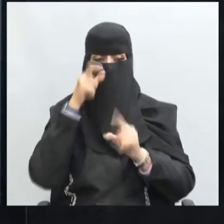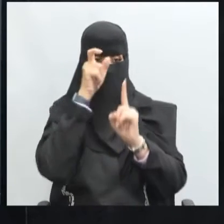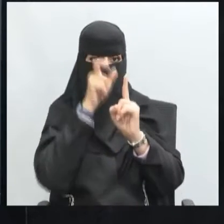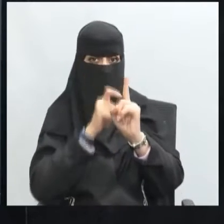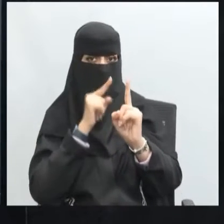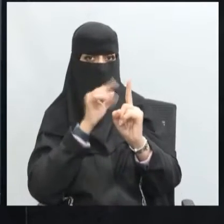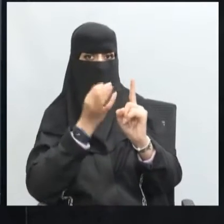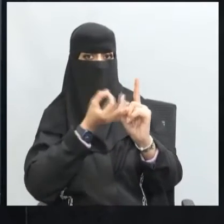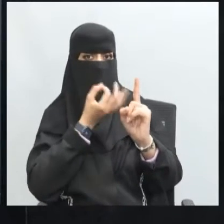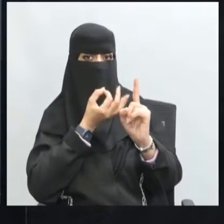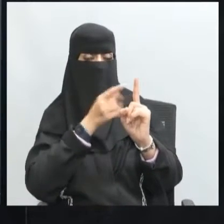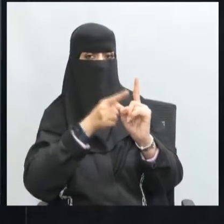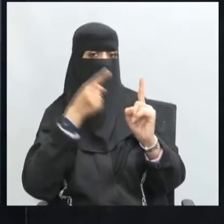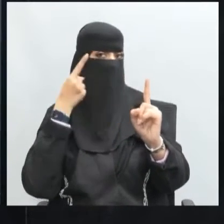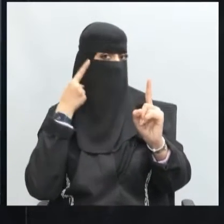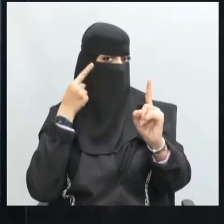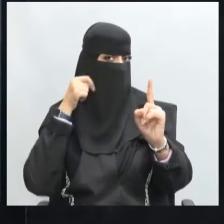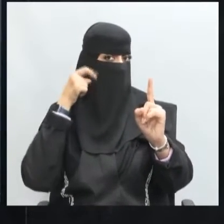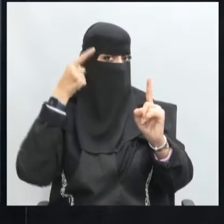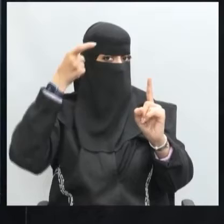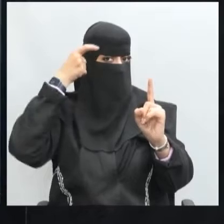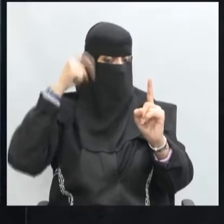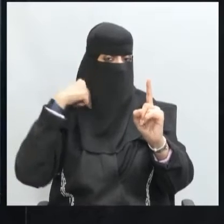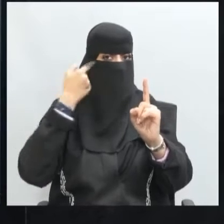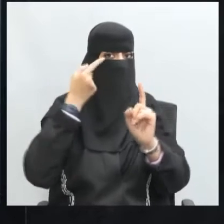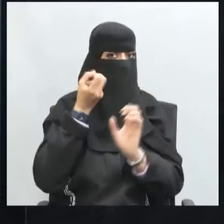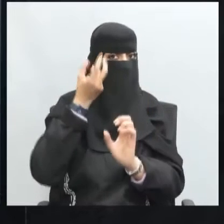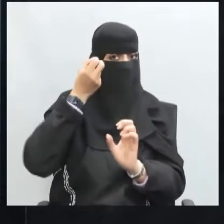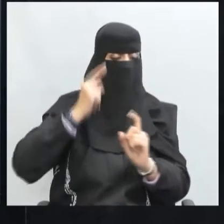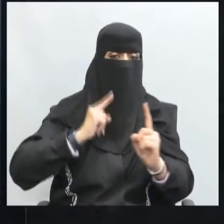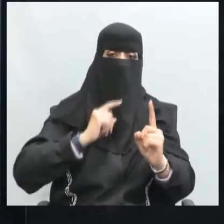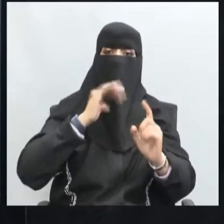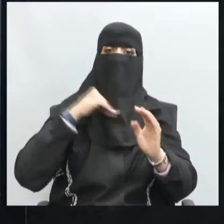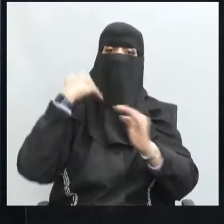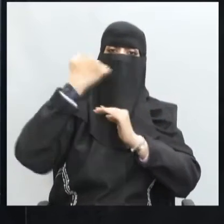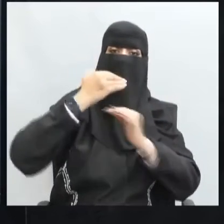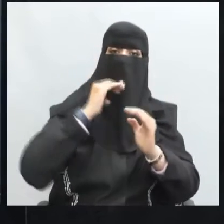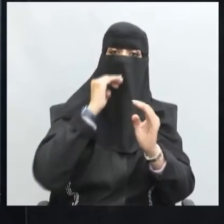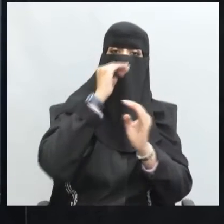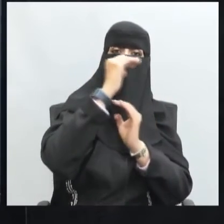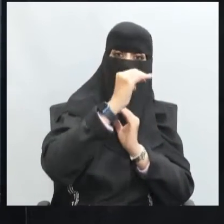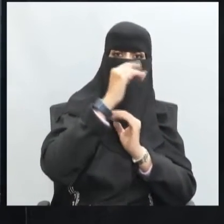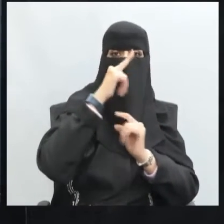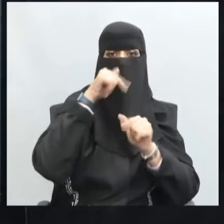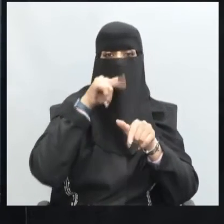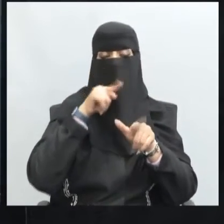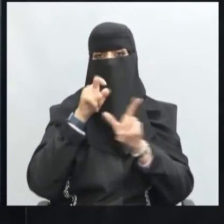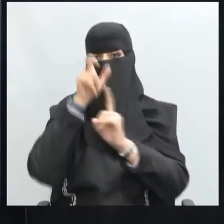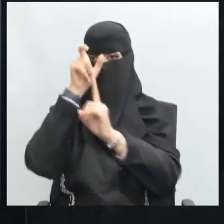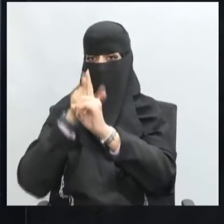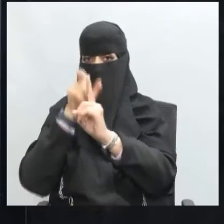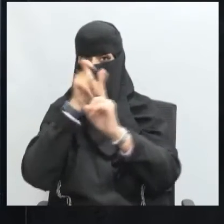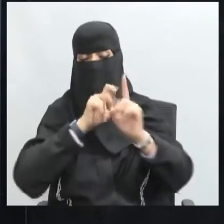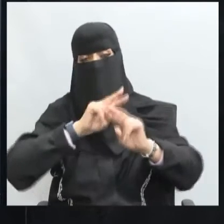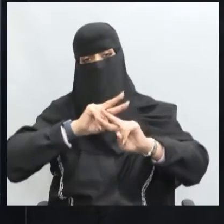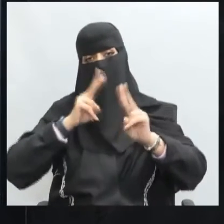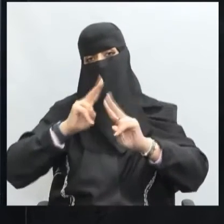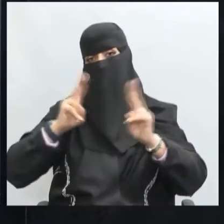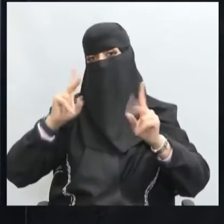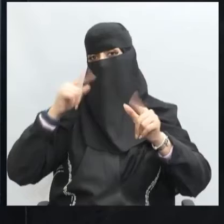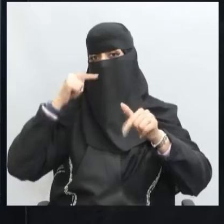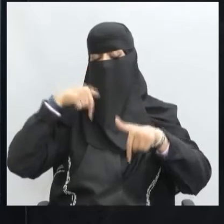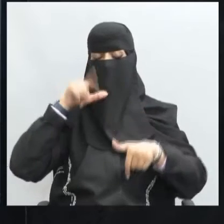لغيره لتقبل آراء الغير لفهم ما لدى الغير فلكل شخص كما نعلم شخصيته المختلفة التي